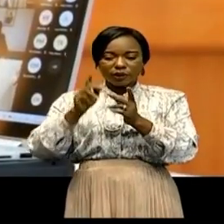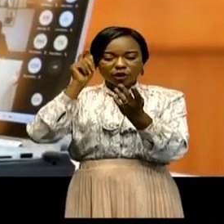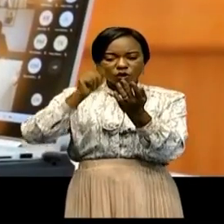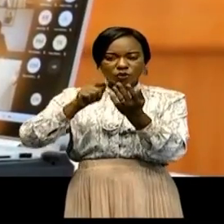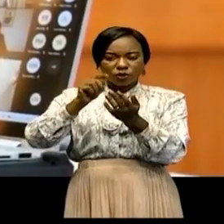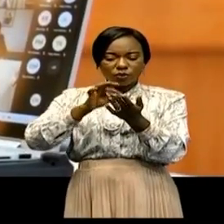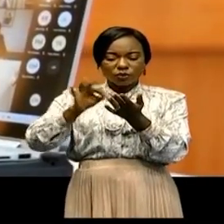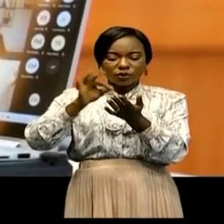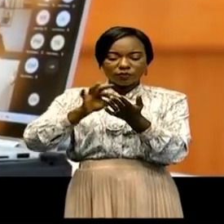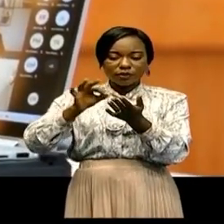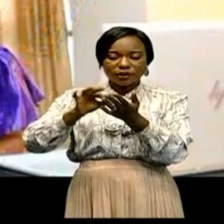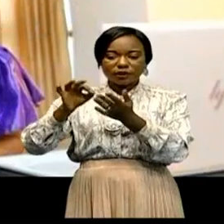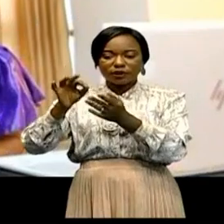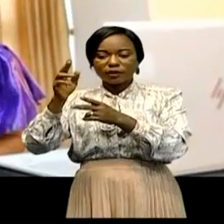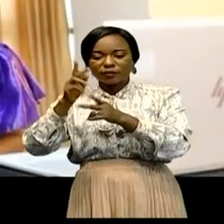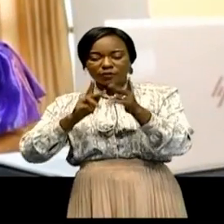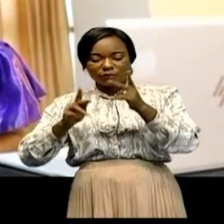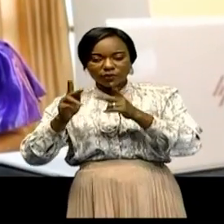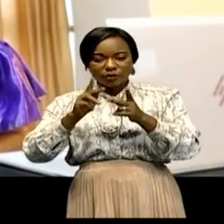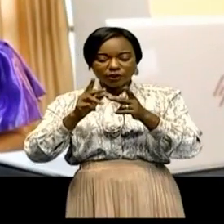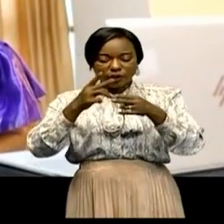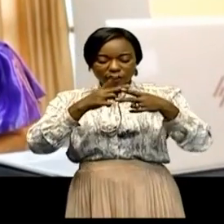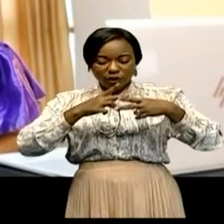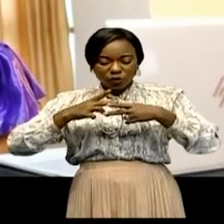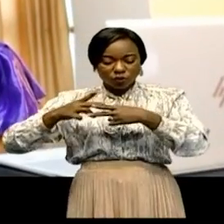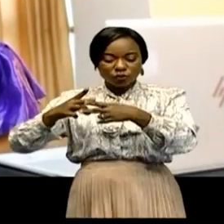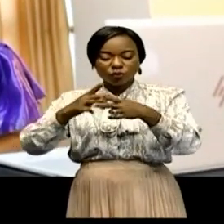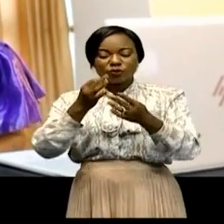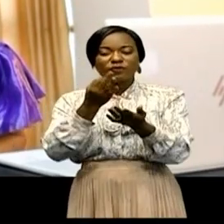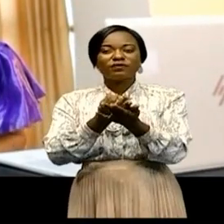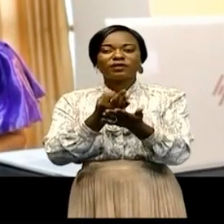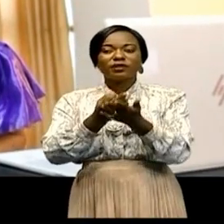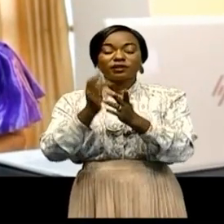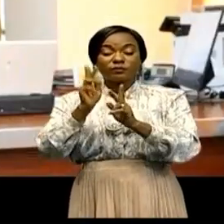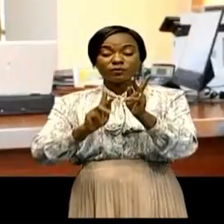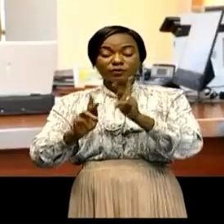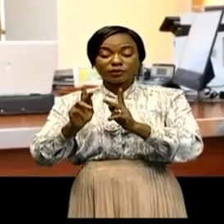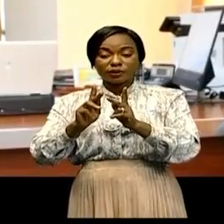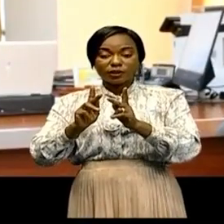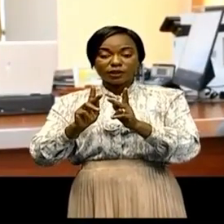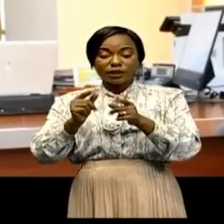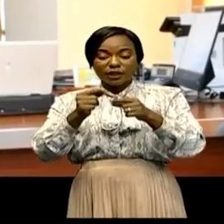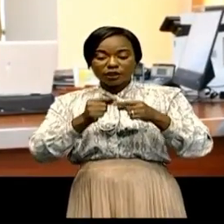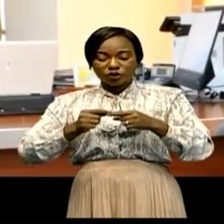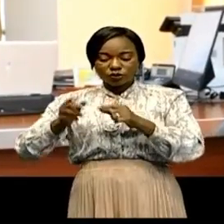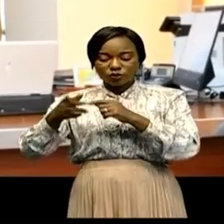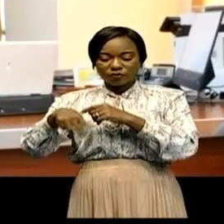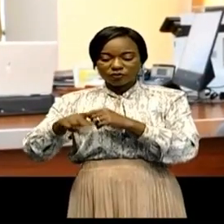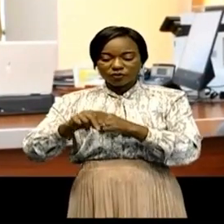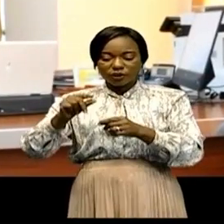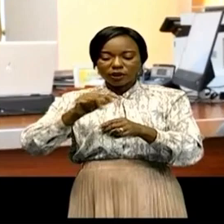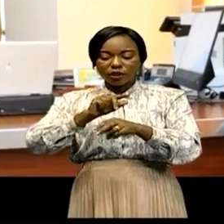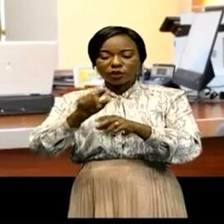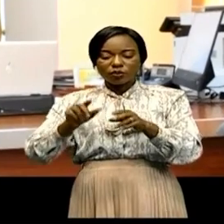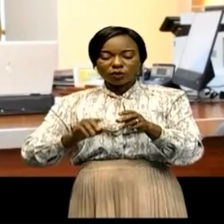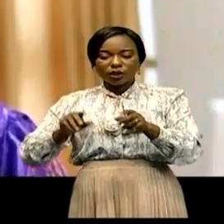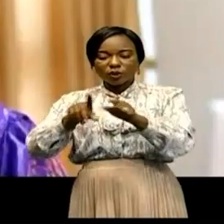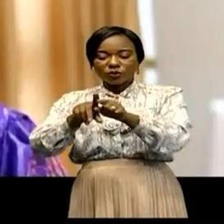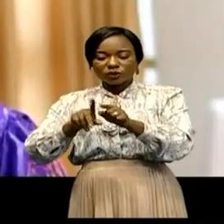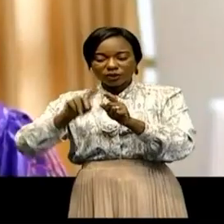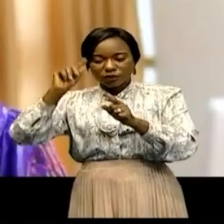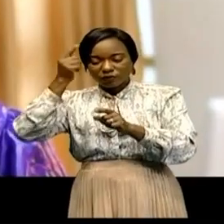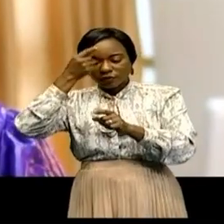gestion de la trésorerie, le contrôle des finances publiques, la gestion des finances provinciales et locales, la gouvernance